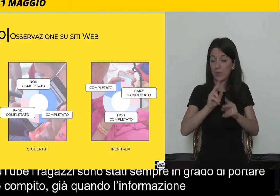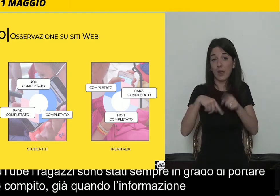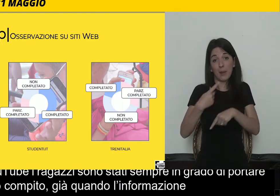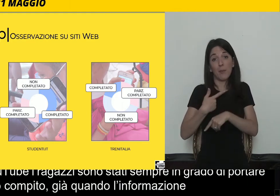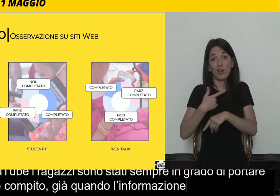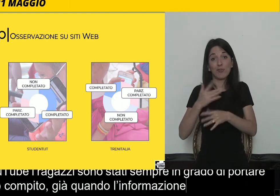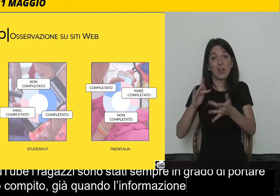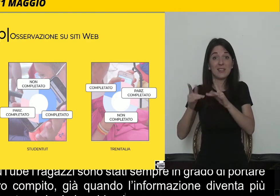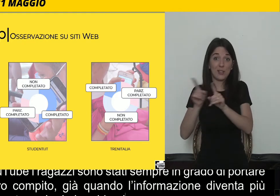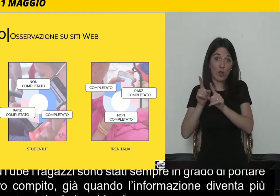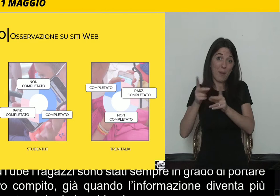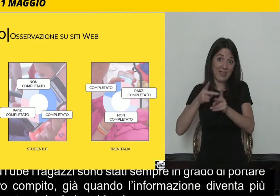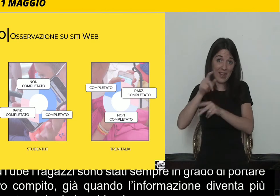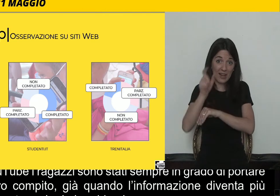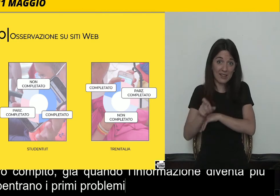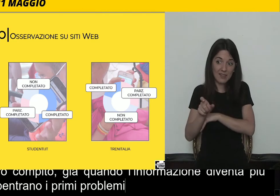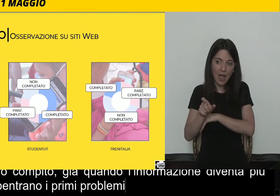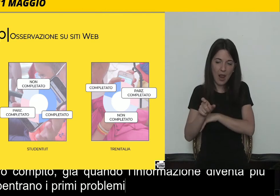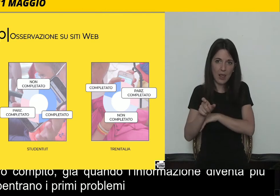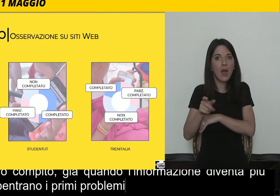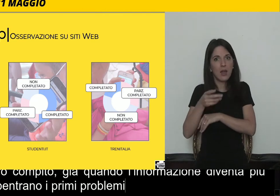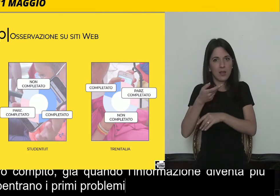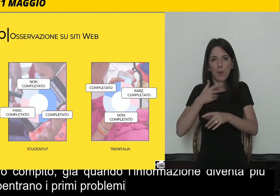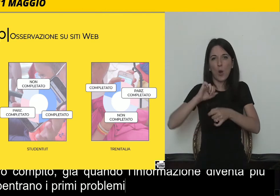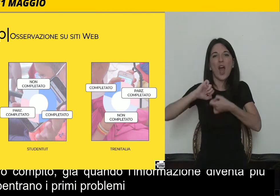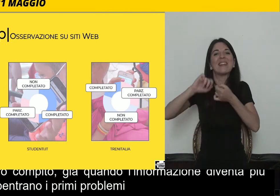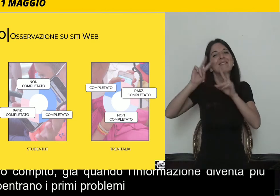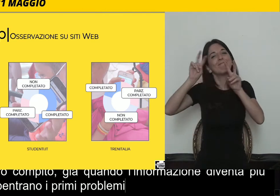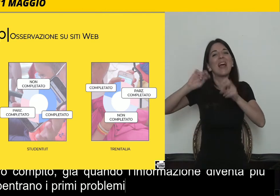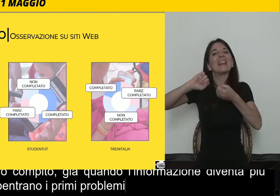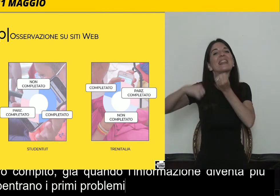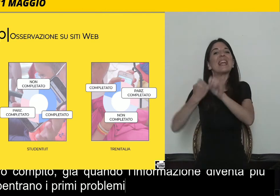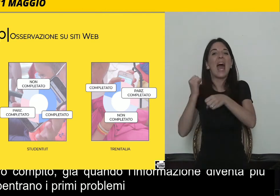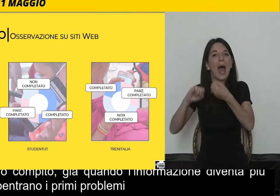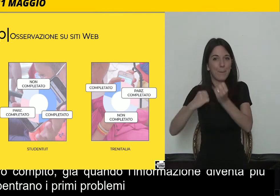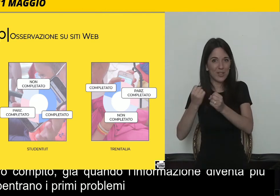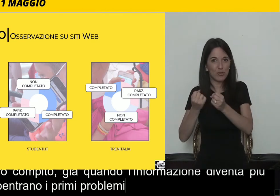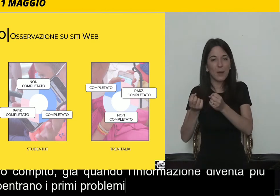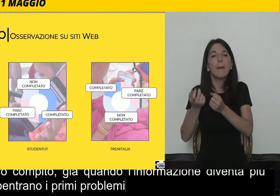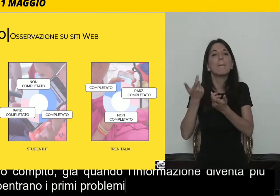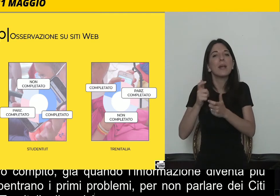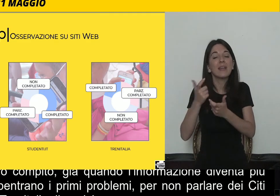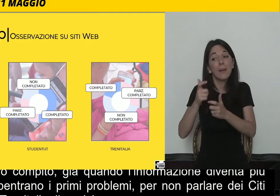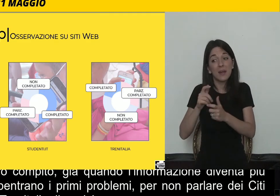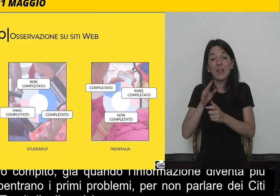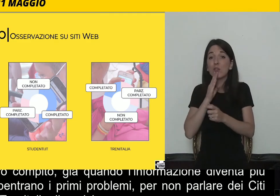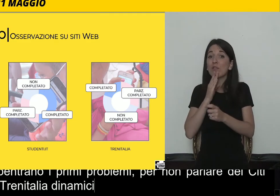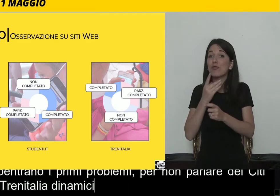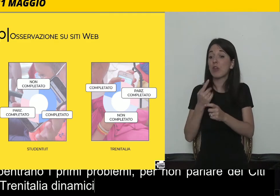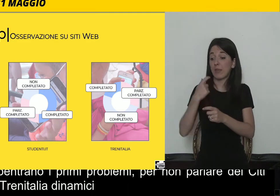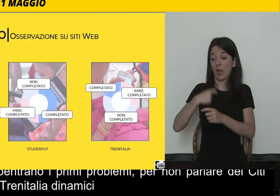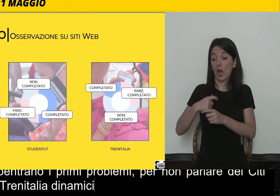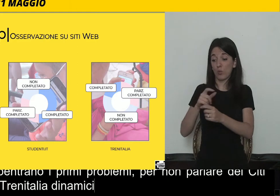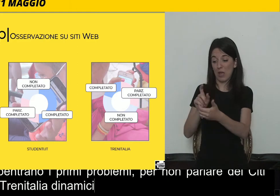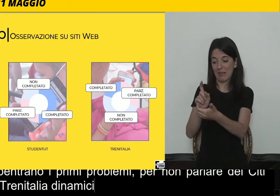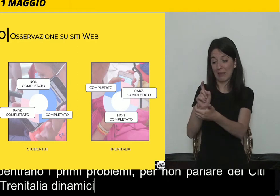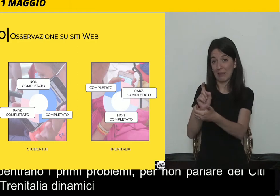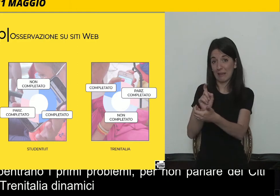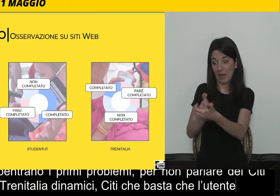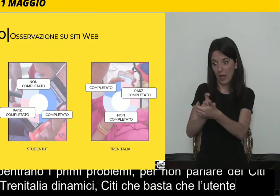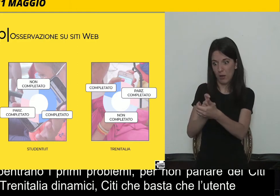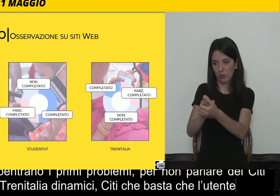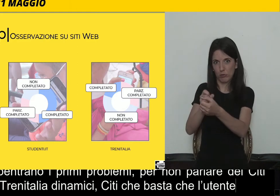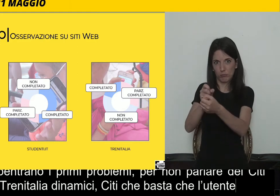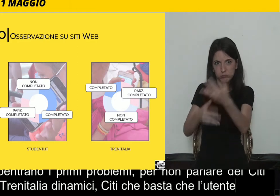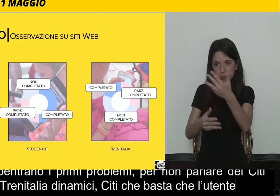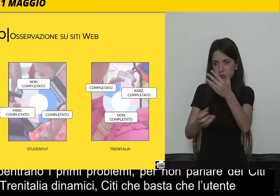siti, come quello di Trenitalia, altamente dinamici. Cosa vuol dire? Siti che basta che l'utente immetta un input diverso affinché